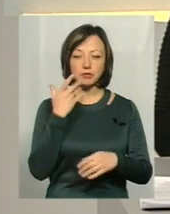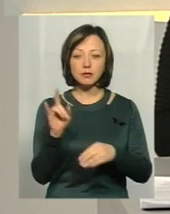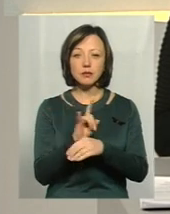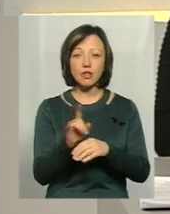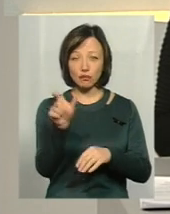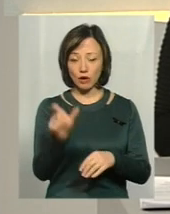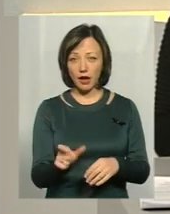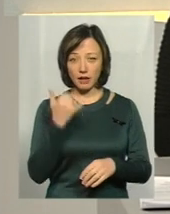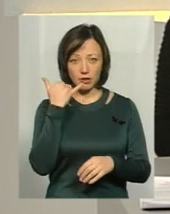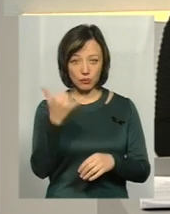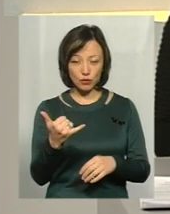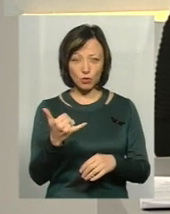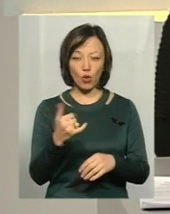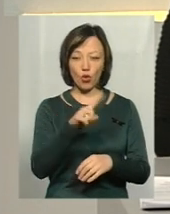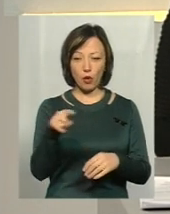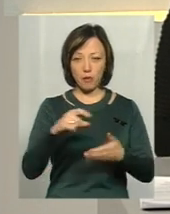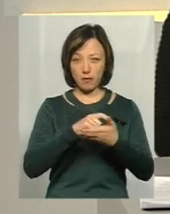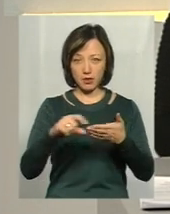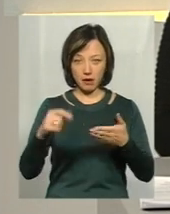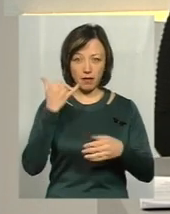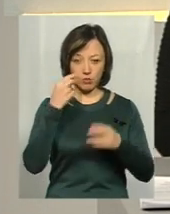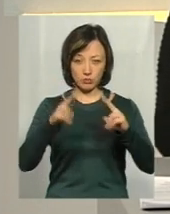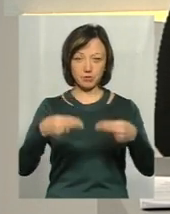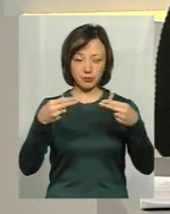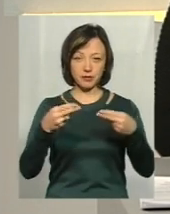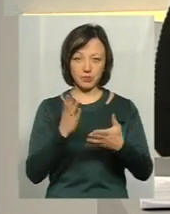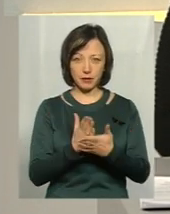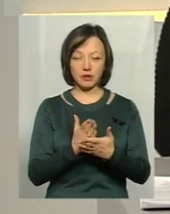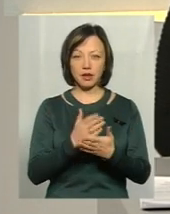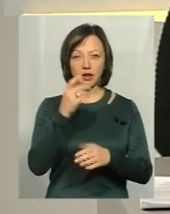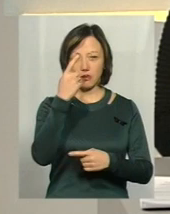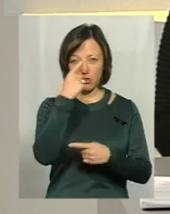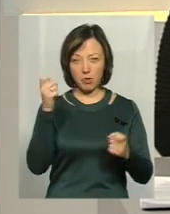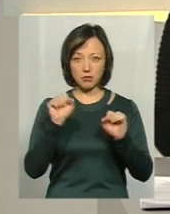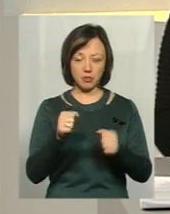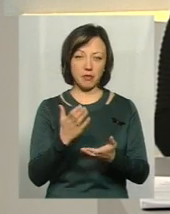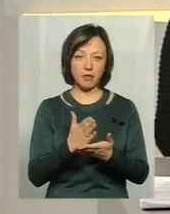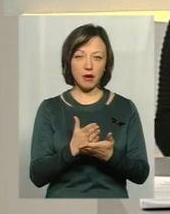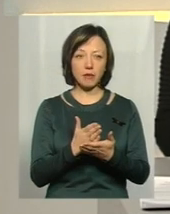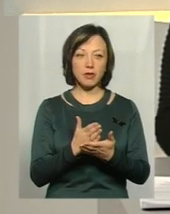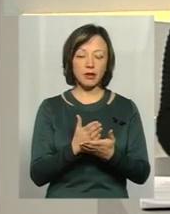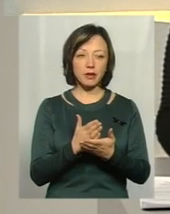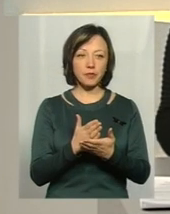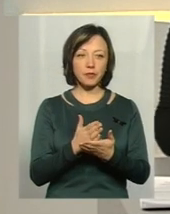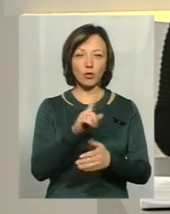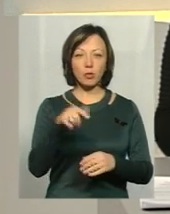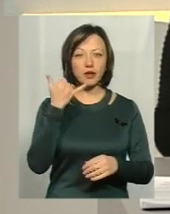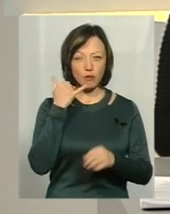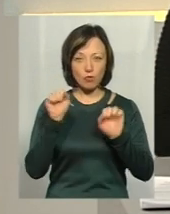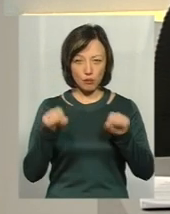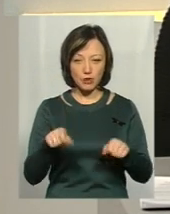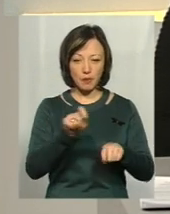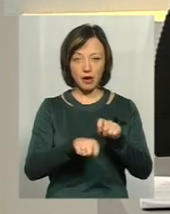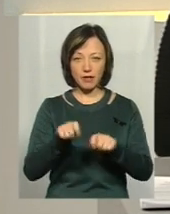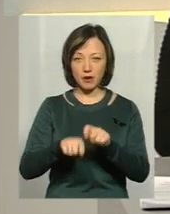телефонує, то як мінімум номер телефону – це та інформація, яку про нього ми маємо. Маючи номер телефону, можна якось